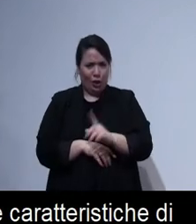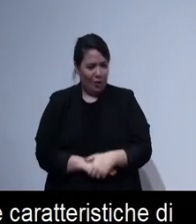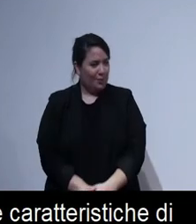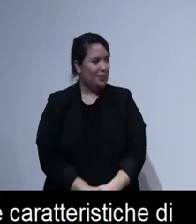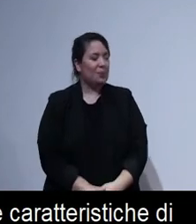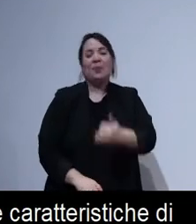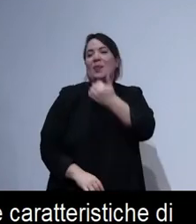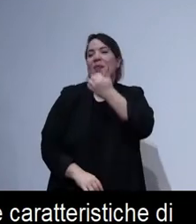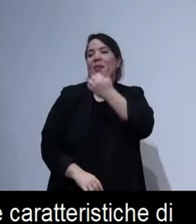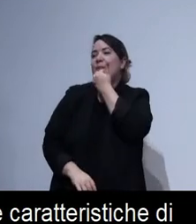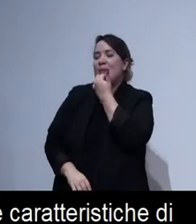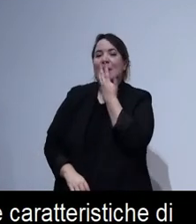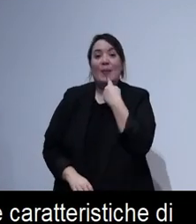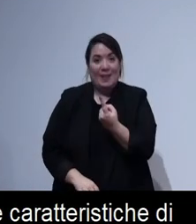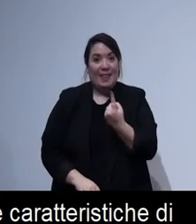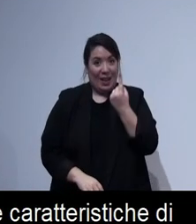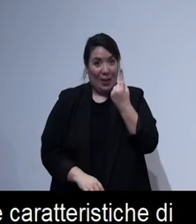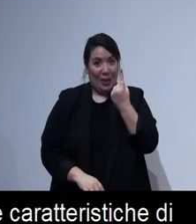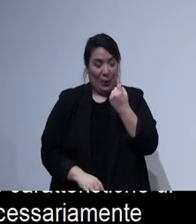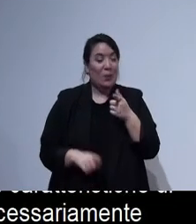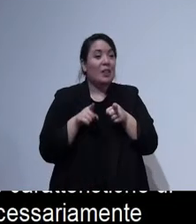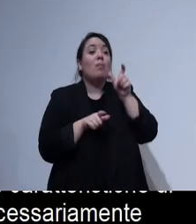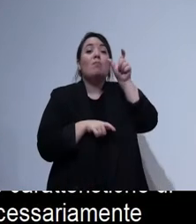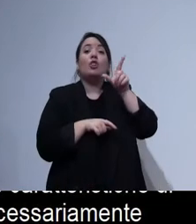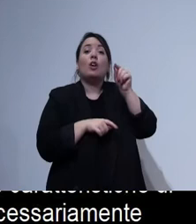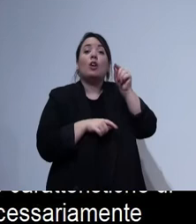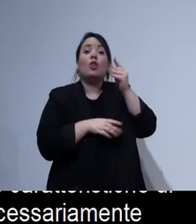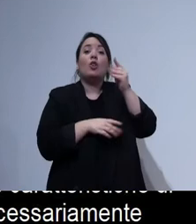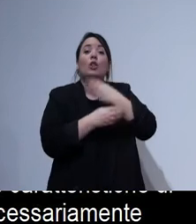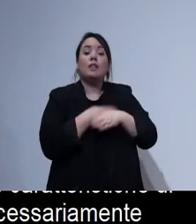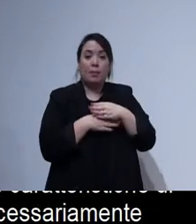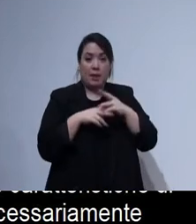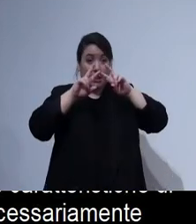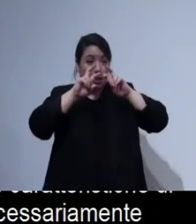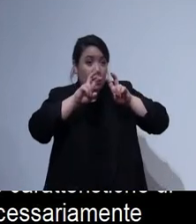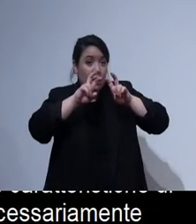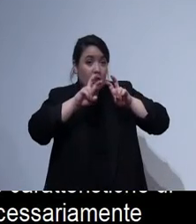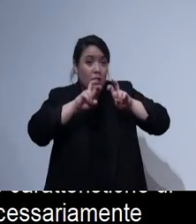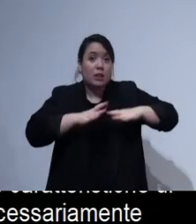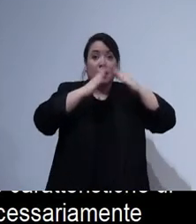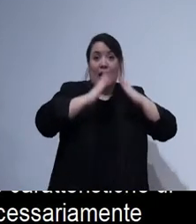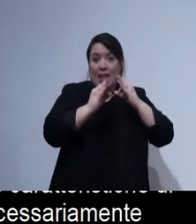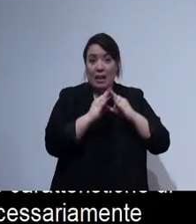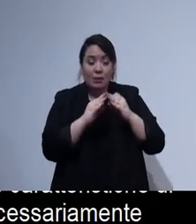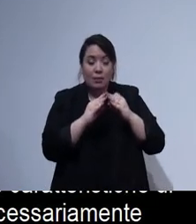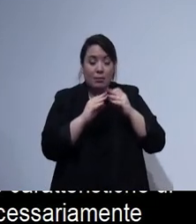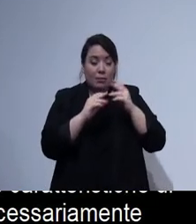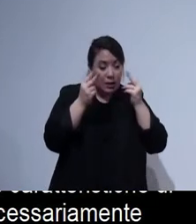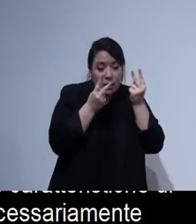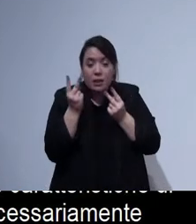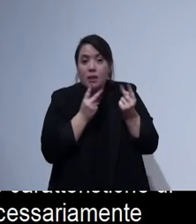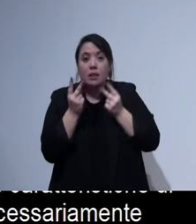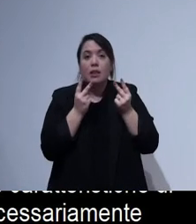focus. Quando una persona con disabilità ricerca un alloggio accessibile, nella